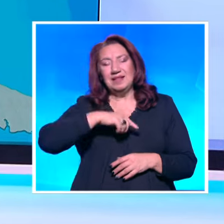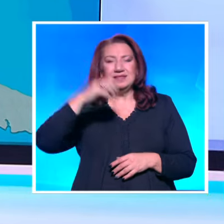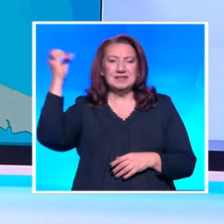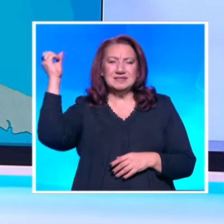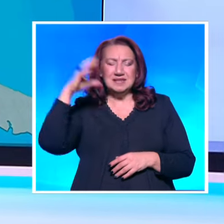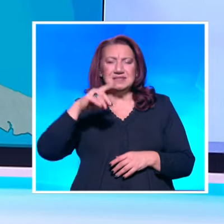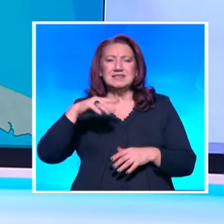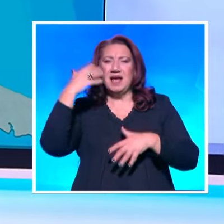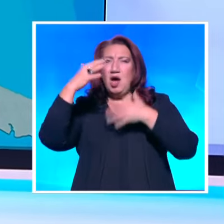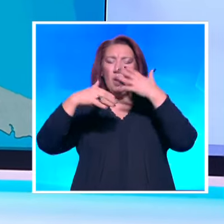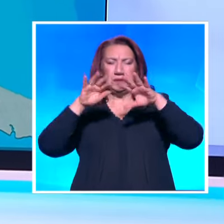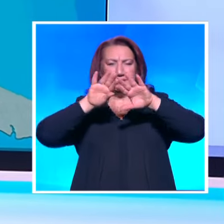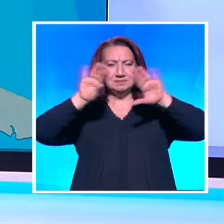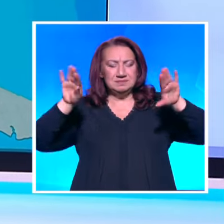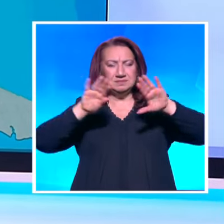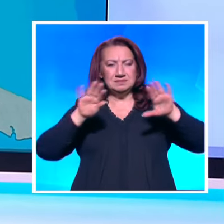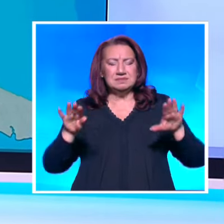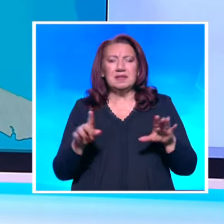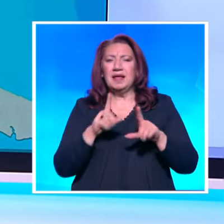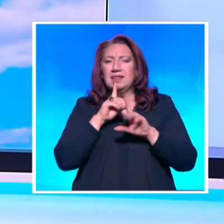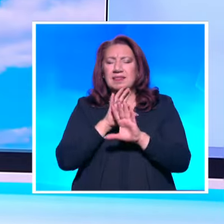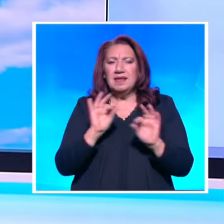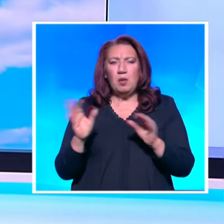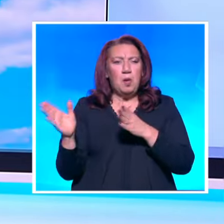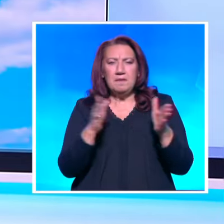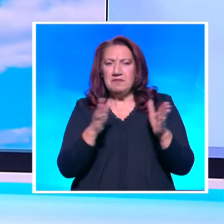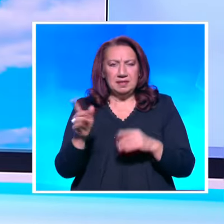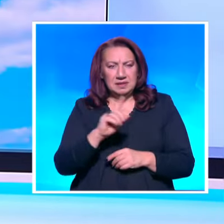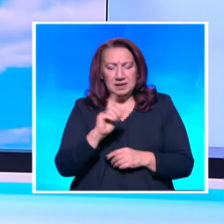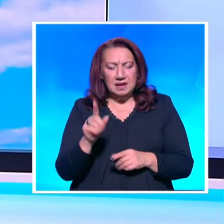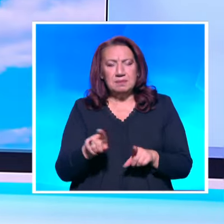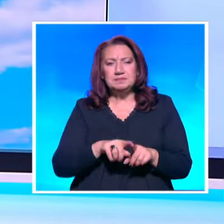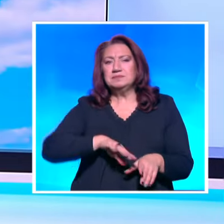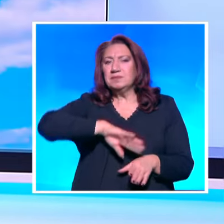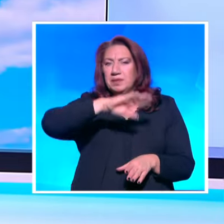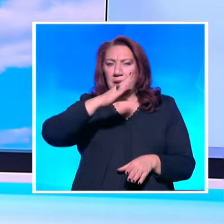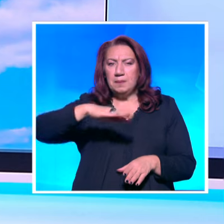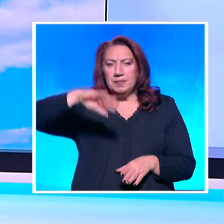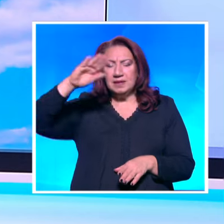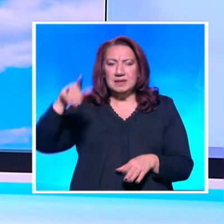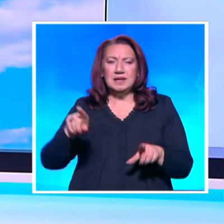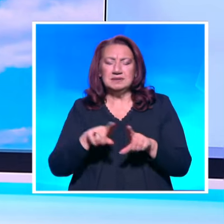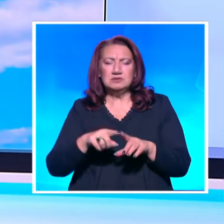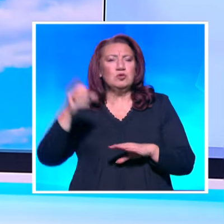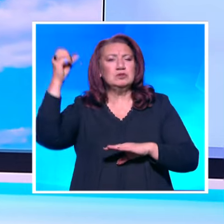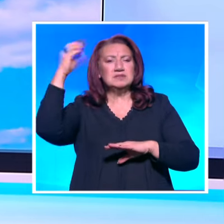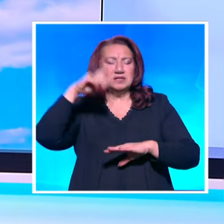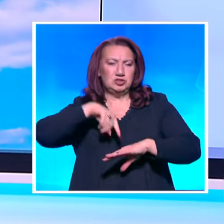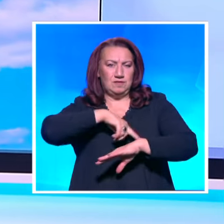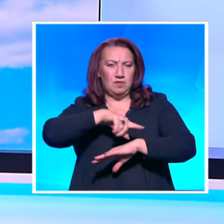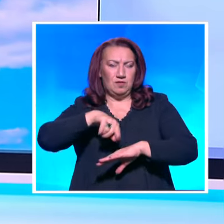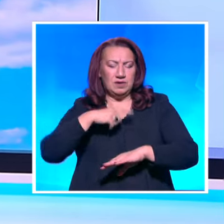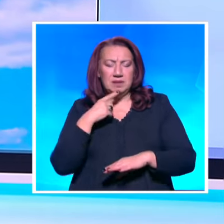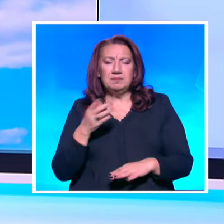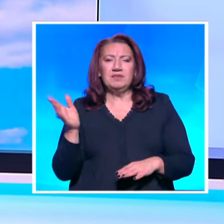ръскъса на облачност Ще бъде почти тихо В планините също ще прообладава слънчево време с ръскъса на облачност Ще